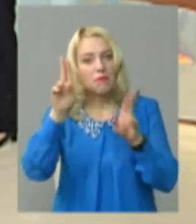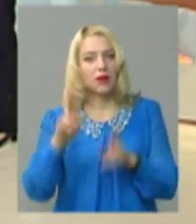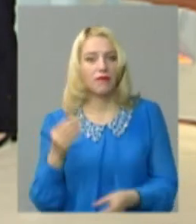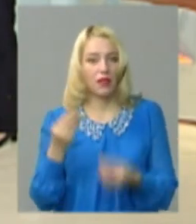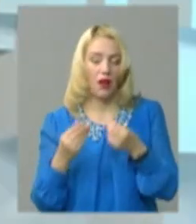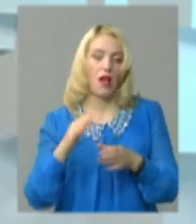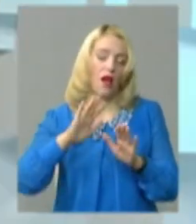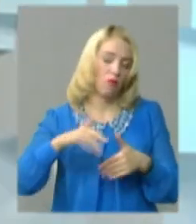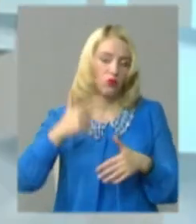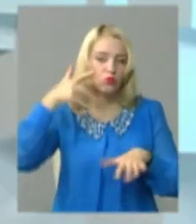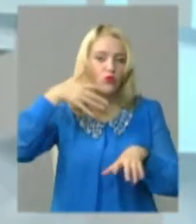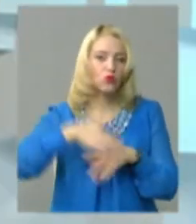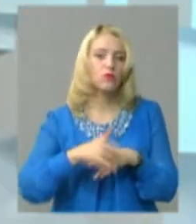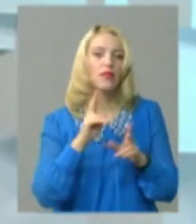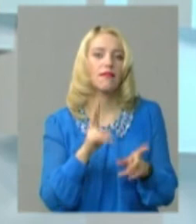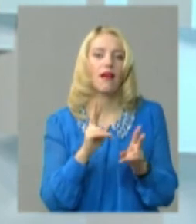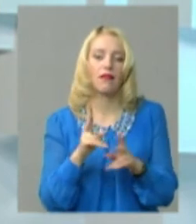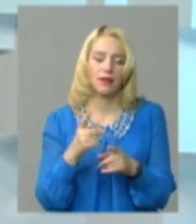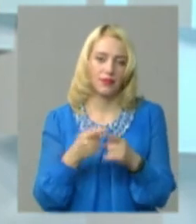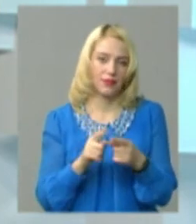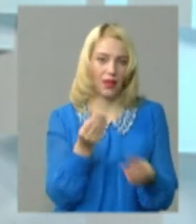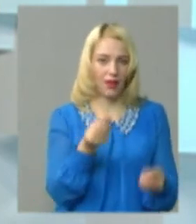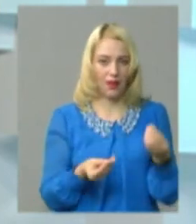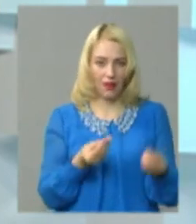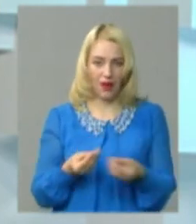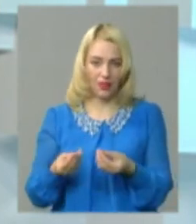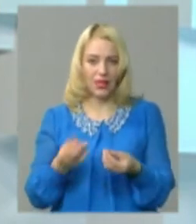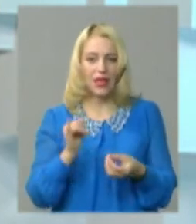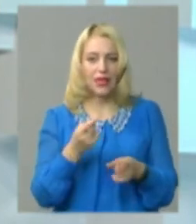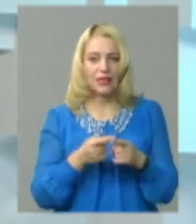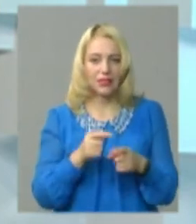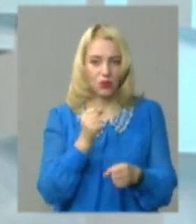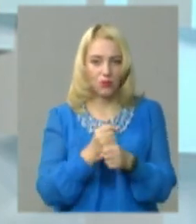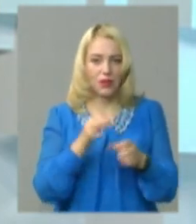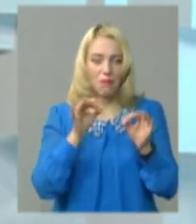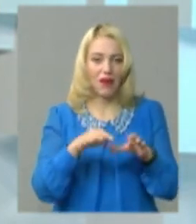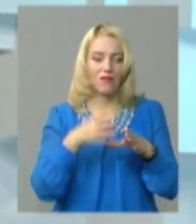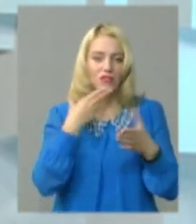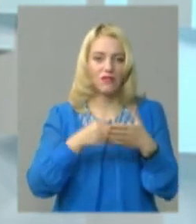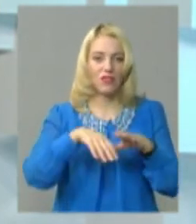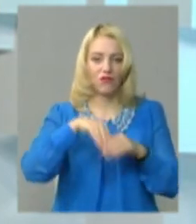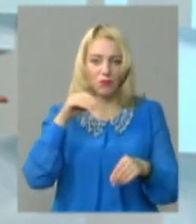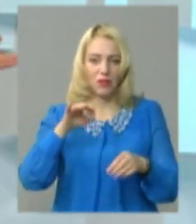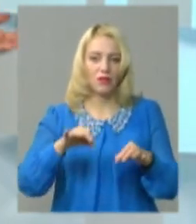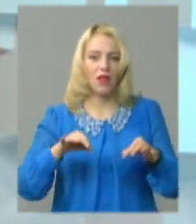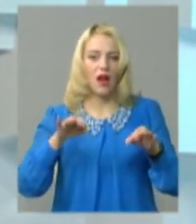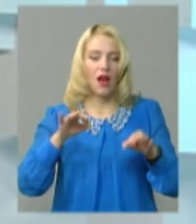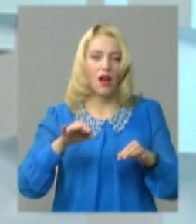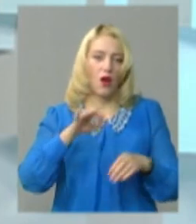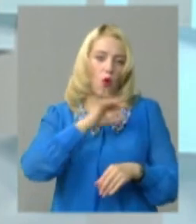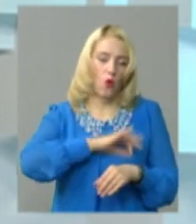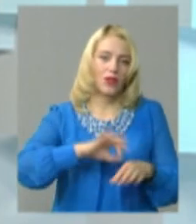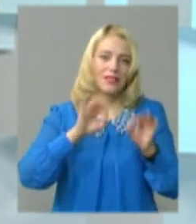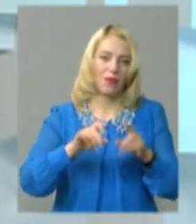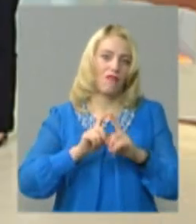розуміти, як в цю гру грати і як робити свій правильний вибір на користь правильної